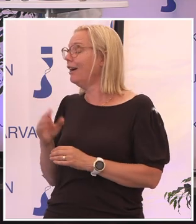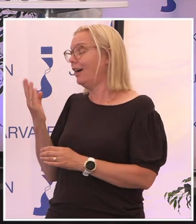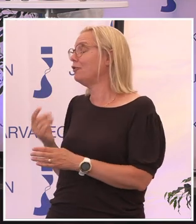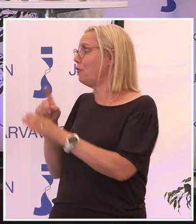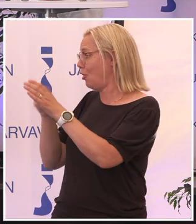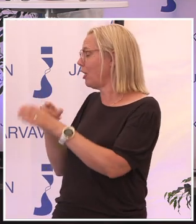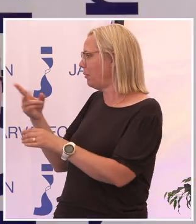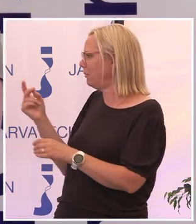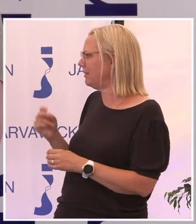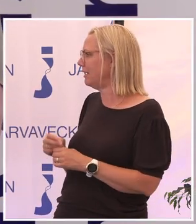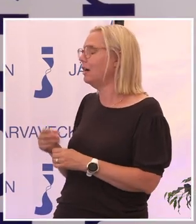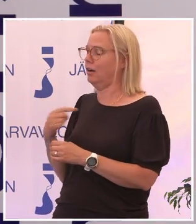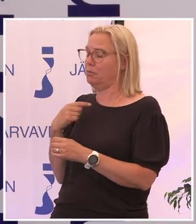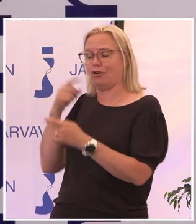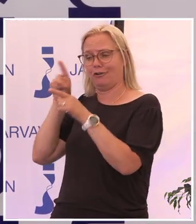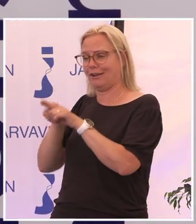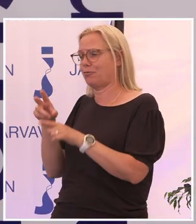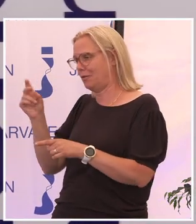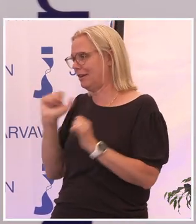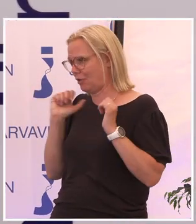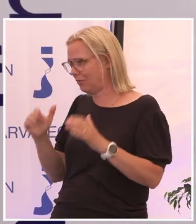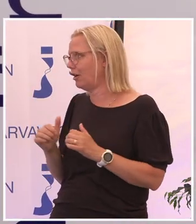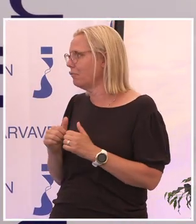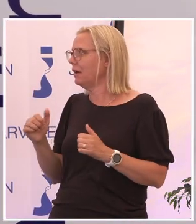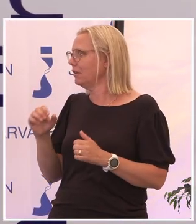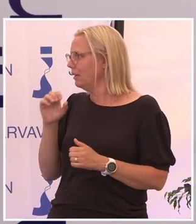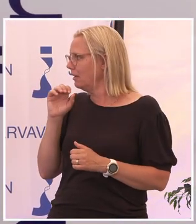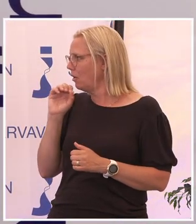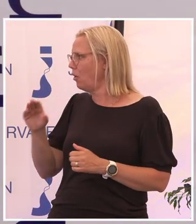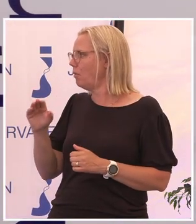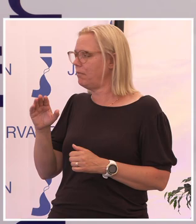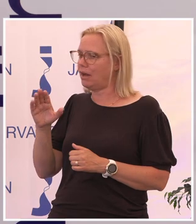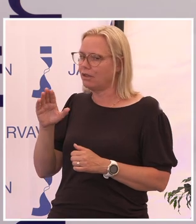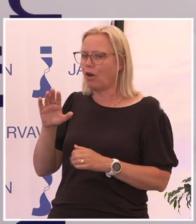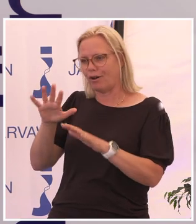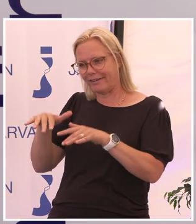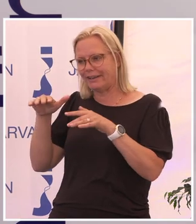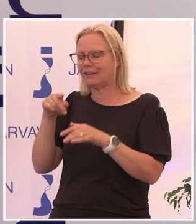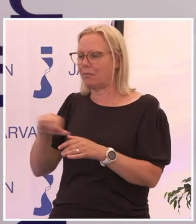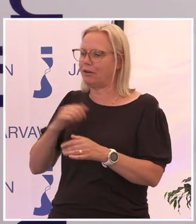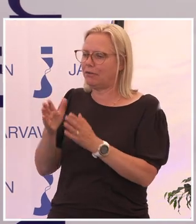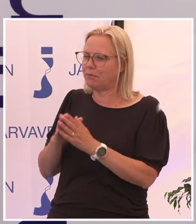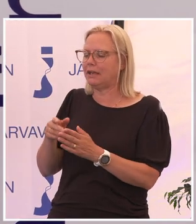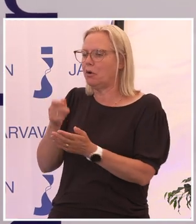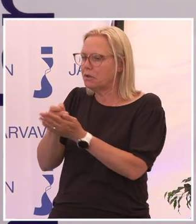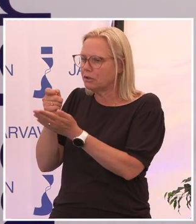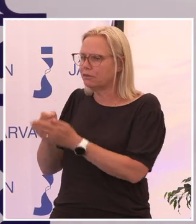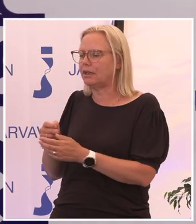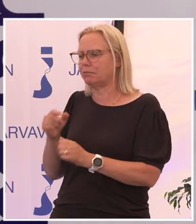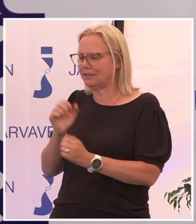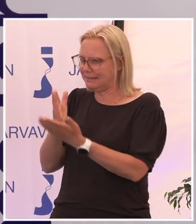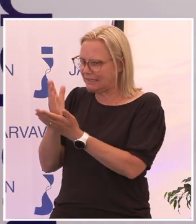på dina kamrater. Ja, men det gör jag ju såklart. Sen tänker jag om man har arenan, själv är med och fattar beslut, säkerställa att man tänker